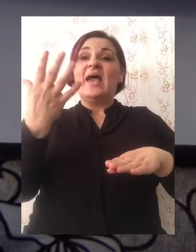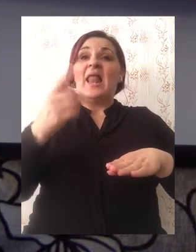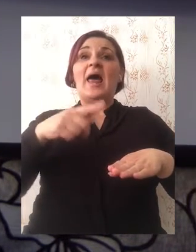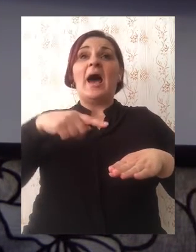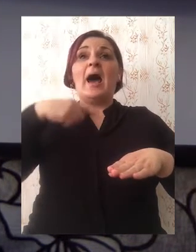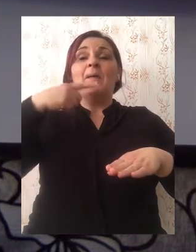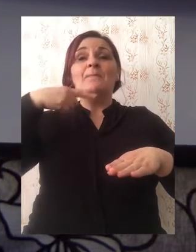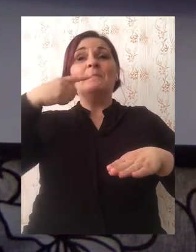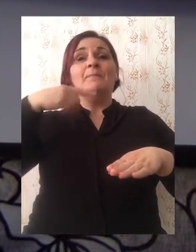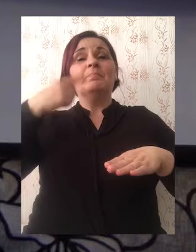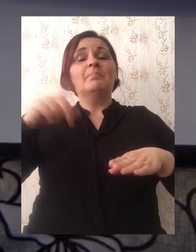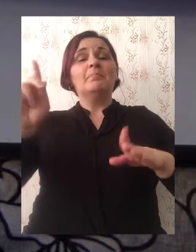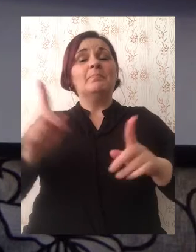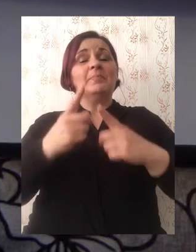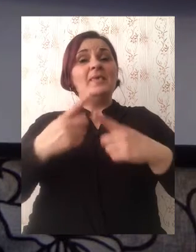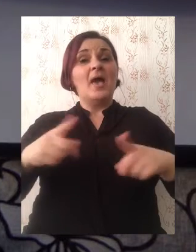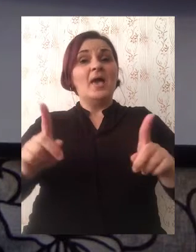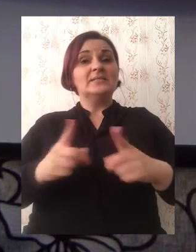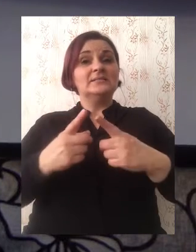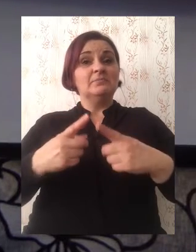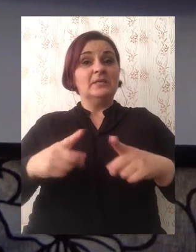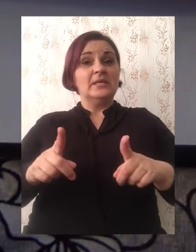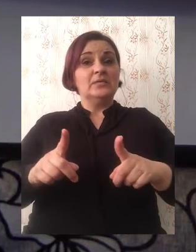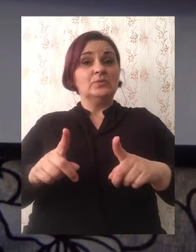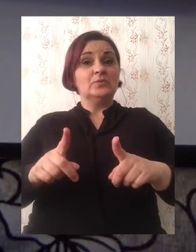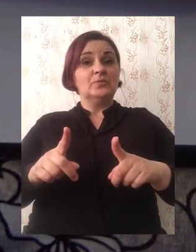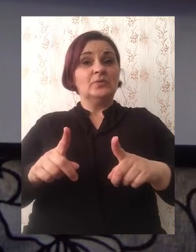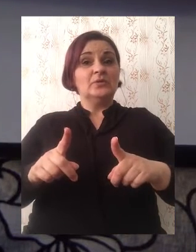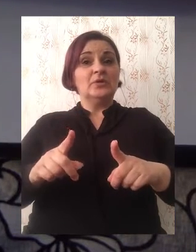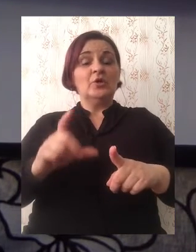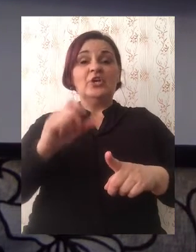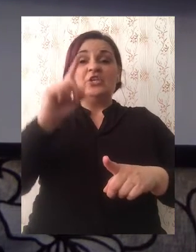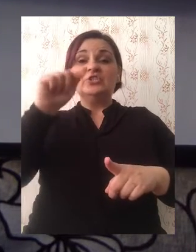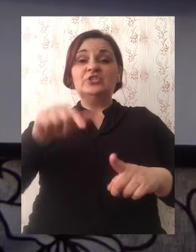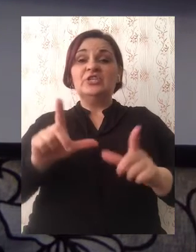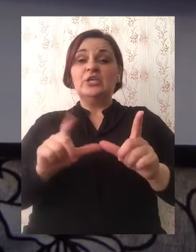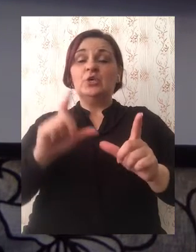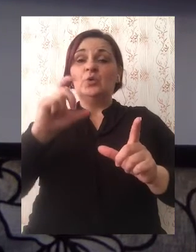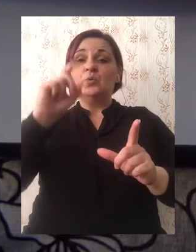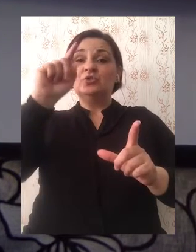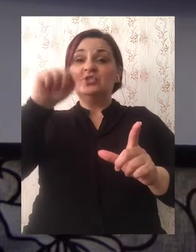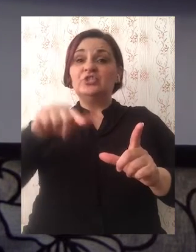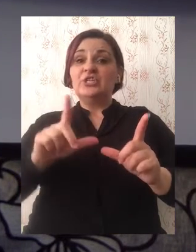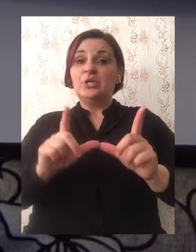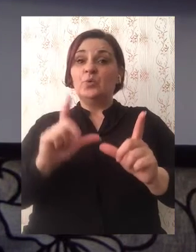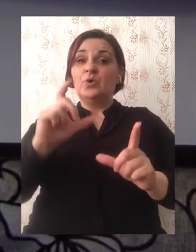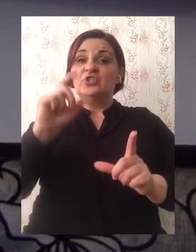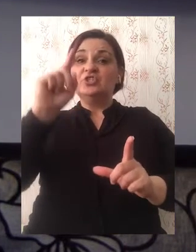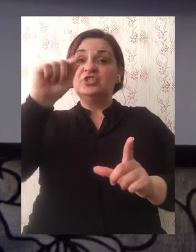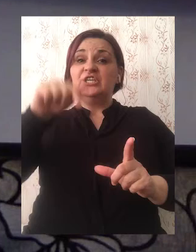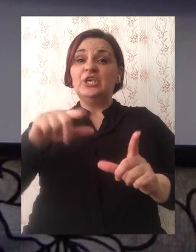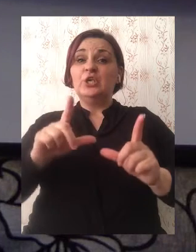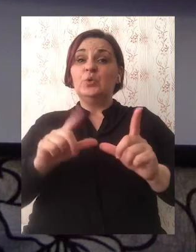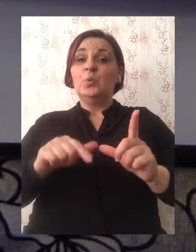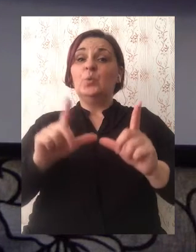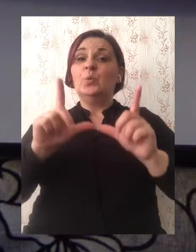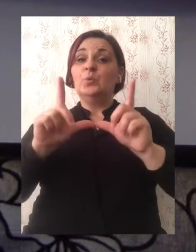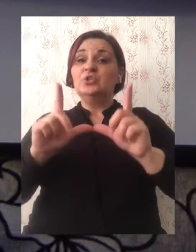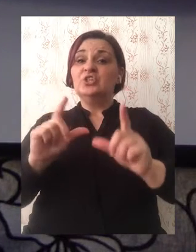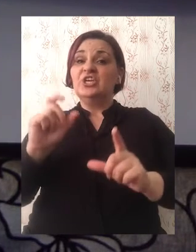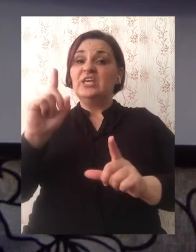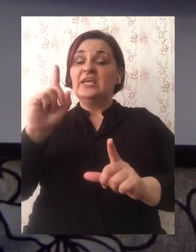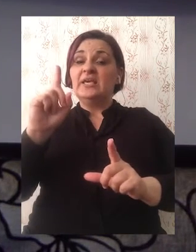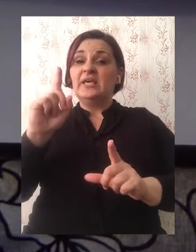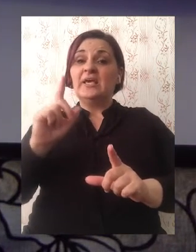izvijala pjesmicu. Čiu, čiu, čiu, čiu, čiu,